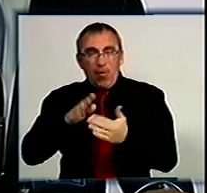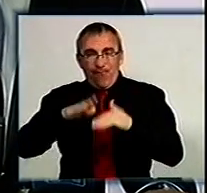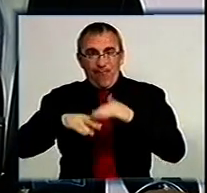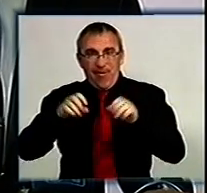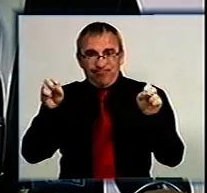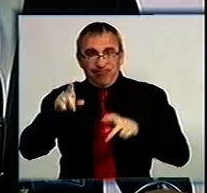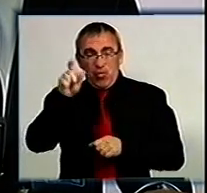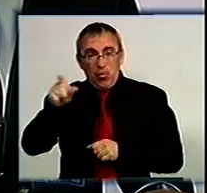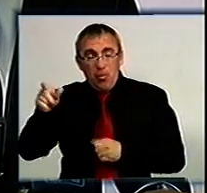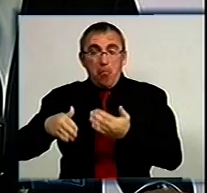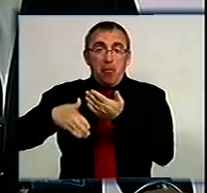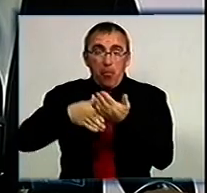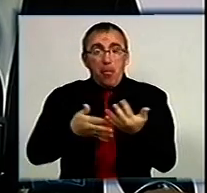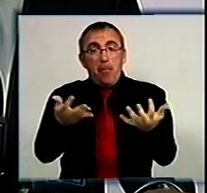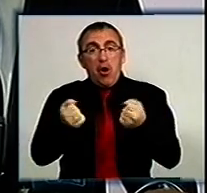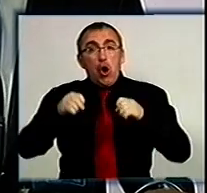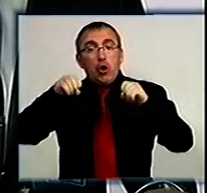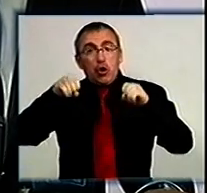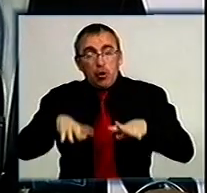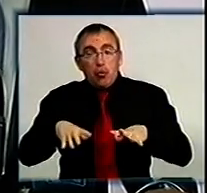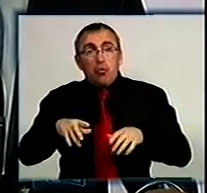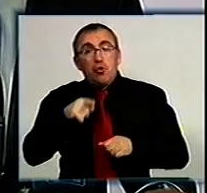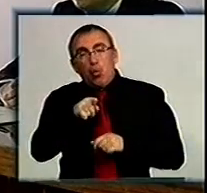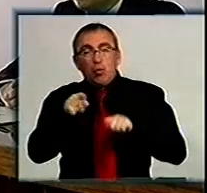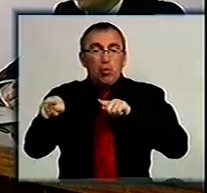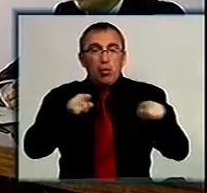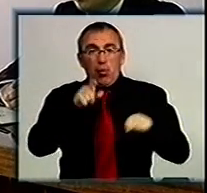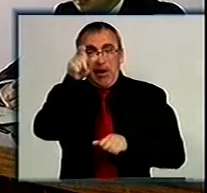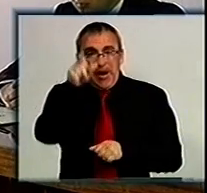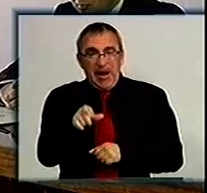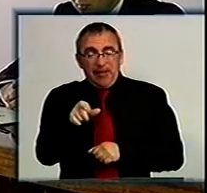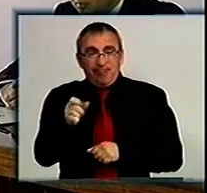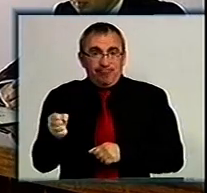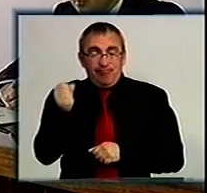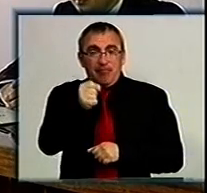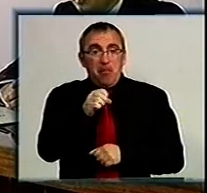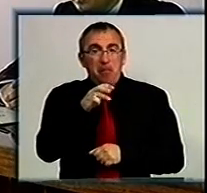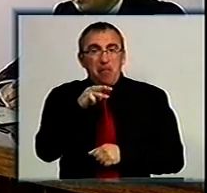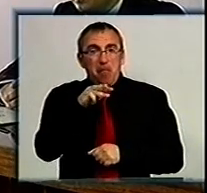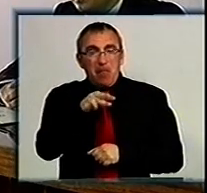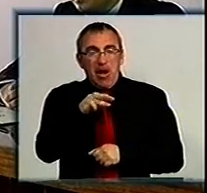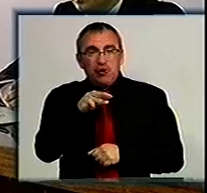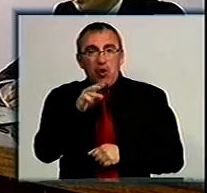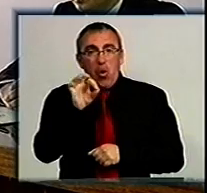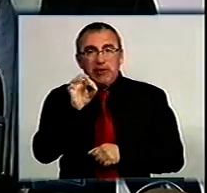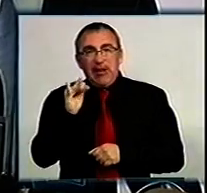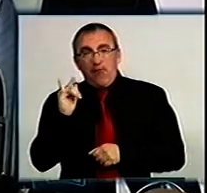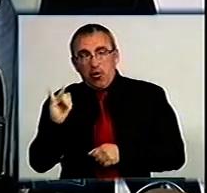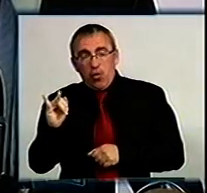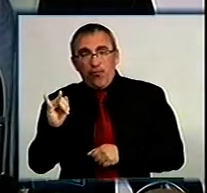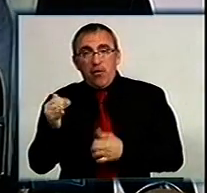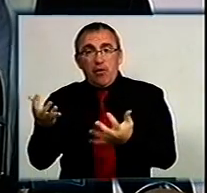які допомагали нам із прийняттям рішень по тому чи іншу кандидату. Маліченко Олександр Іванович отримав